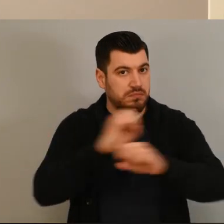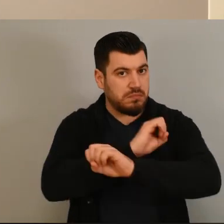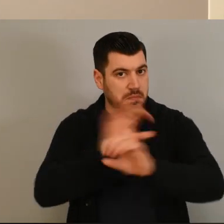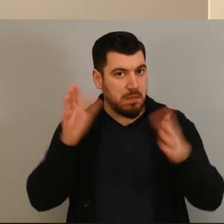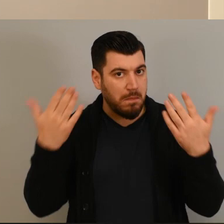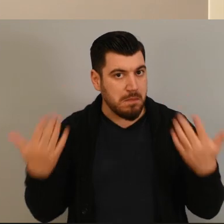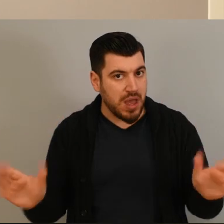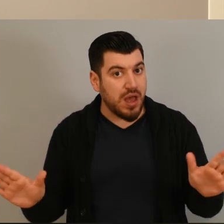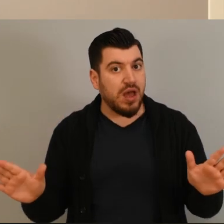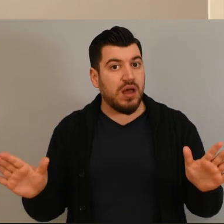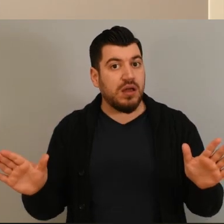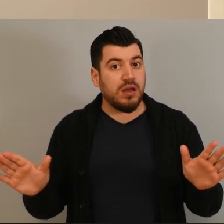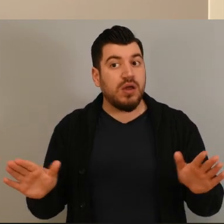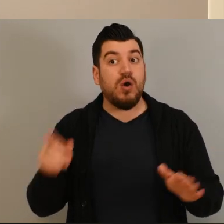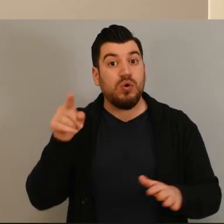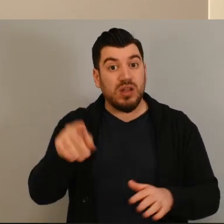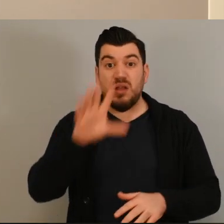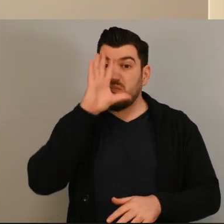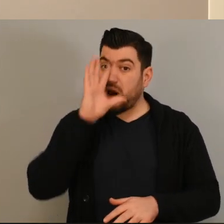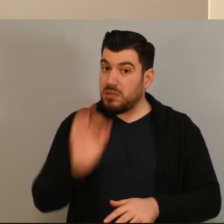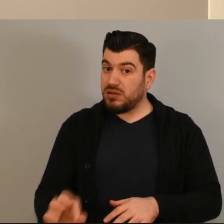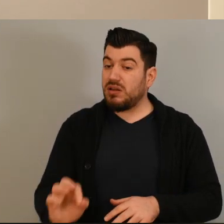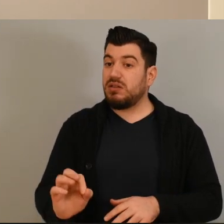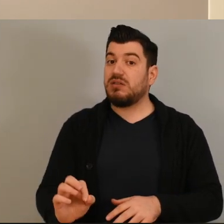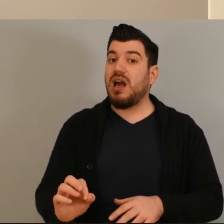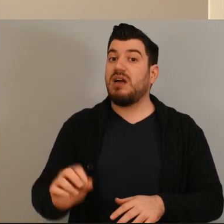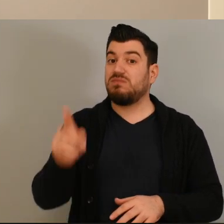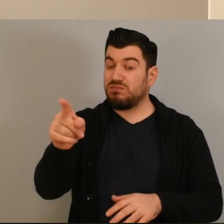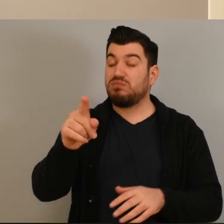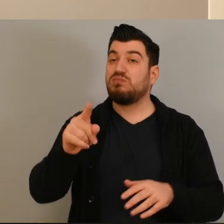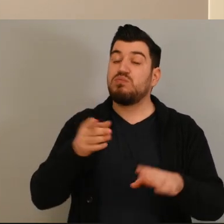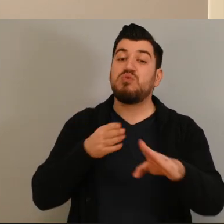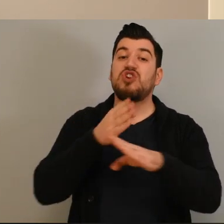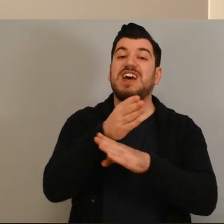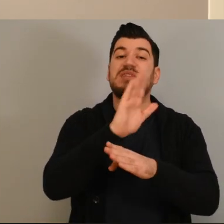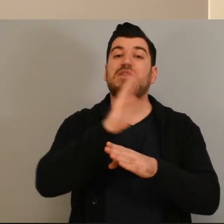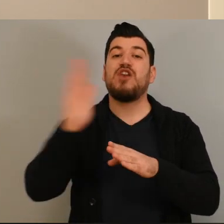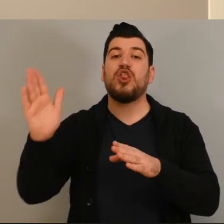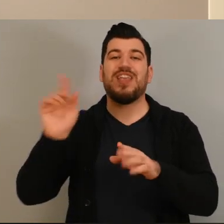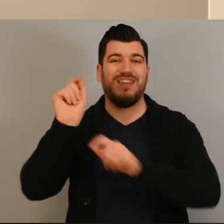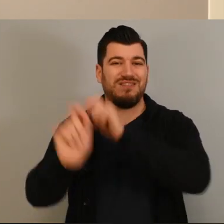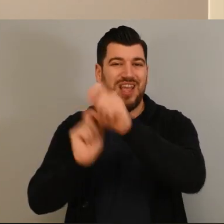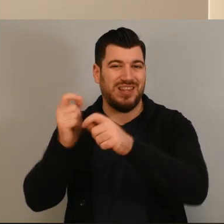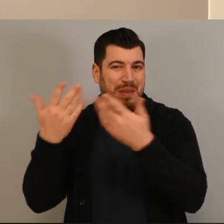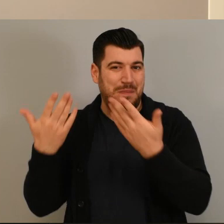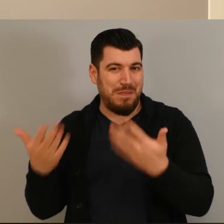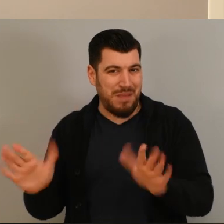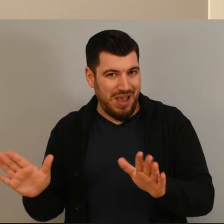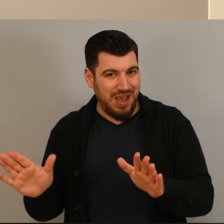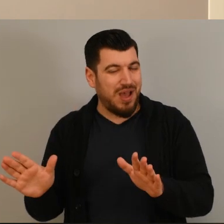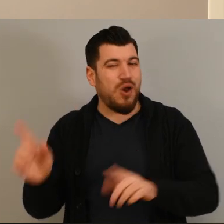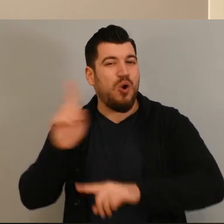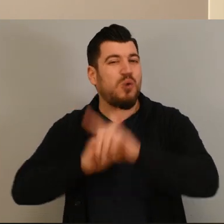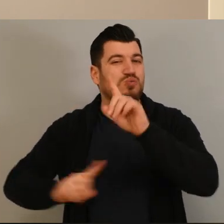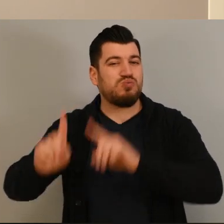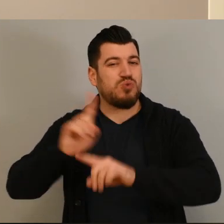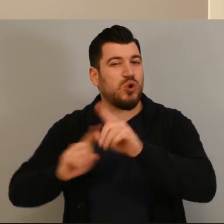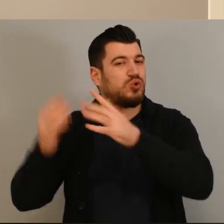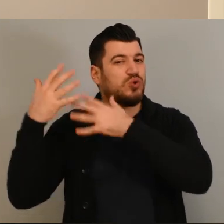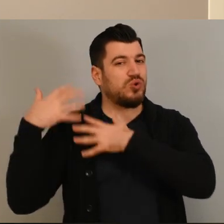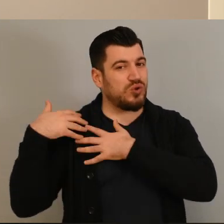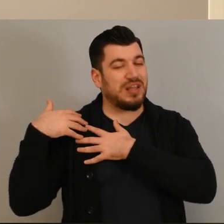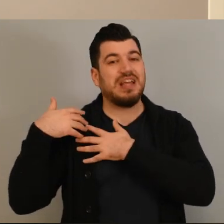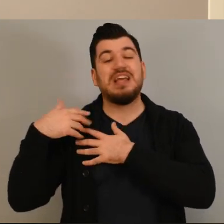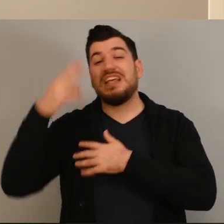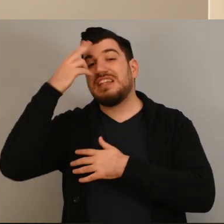Πρόσφατη ανακοίνωση για την πρότυπη προσβάσιμη βιβλιοθήκη του Αριστοτελείου Πανεπιστημίου, χάρη